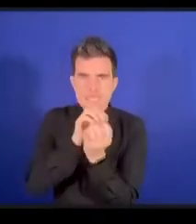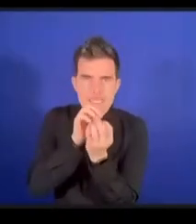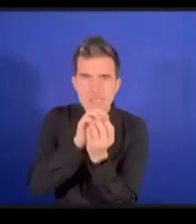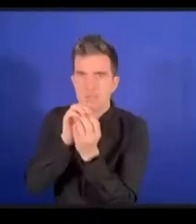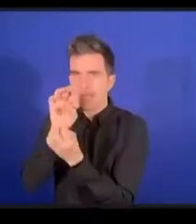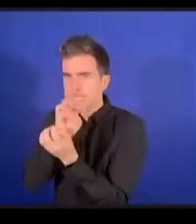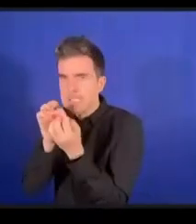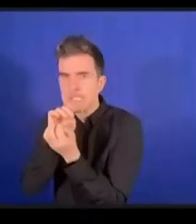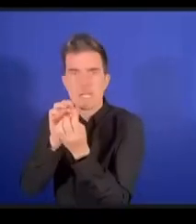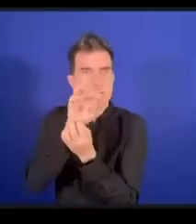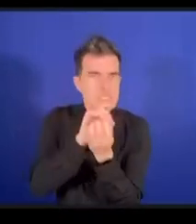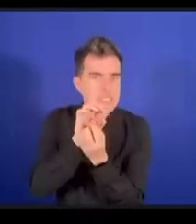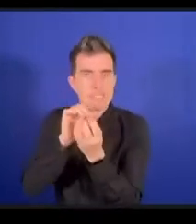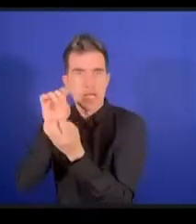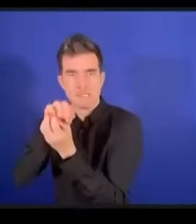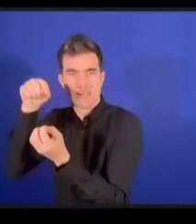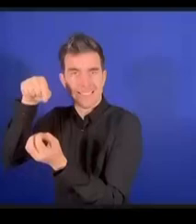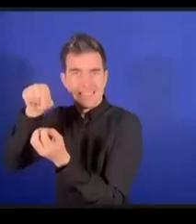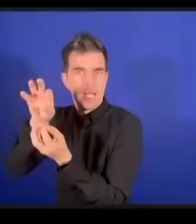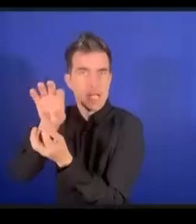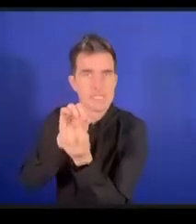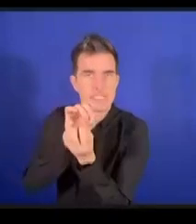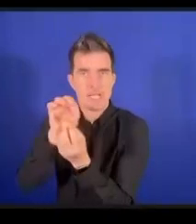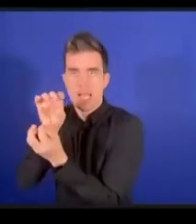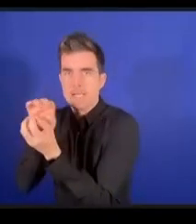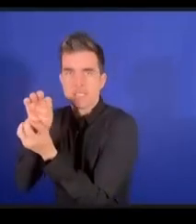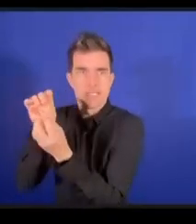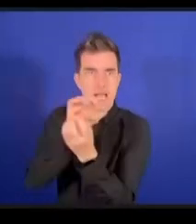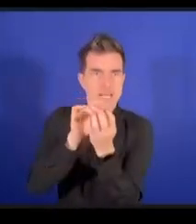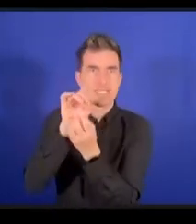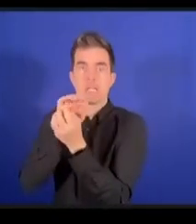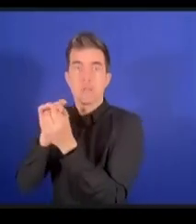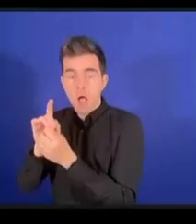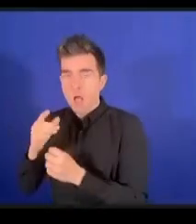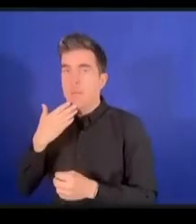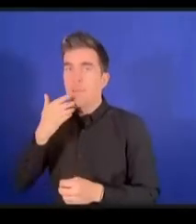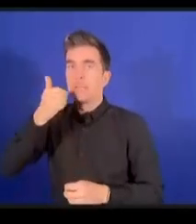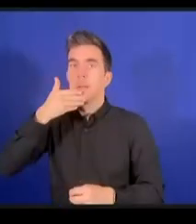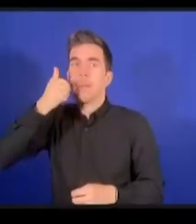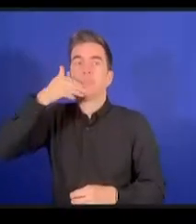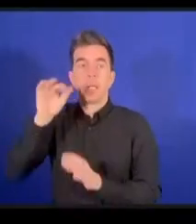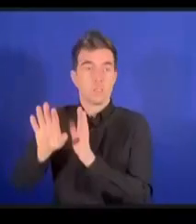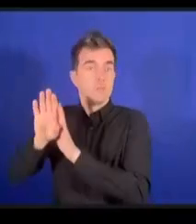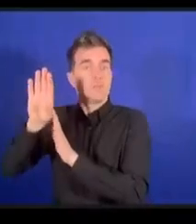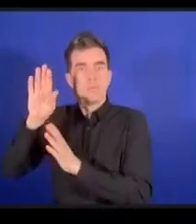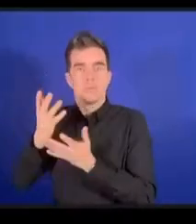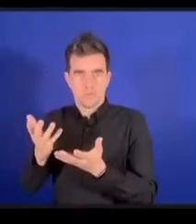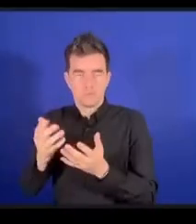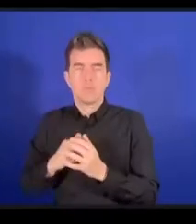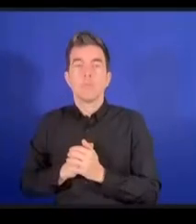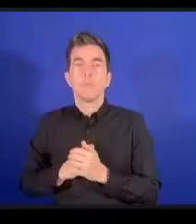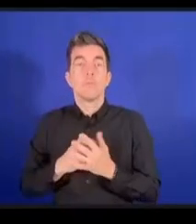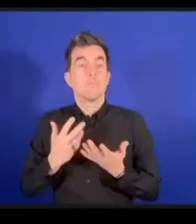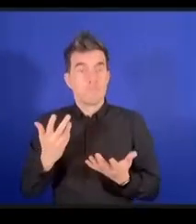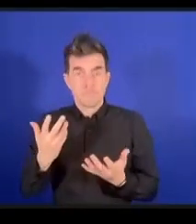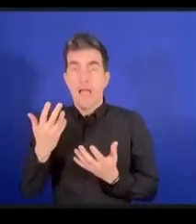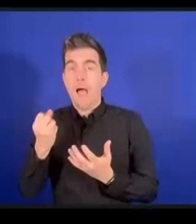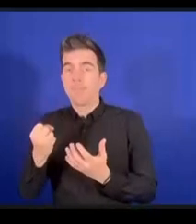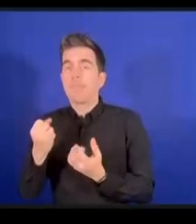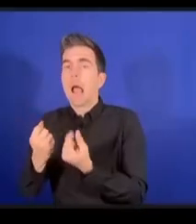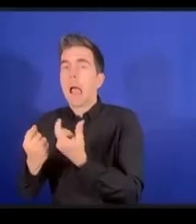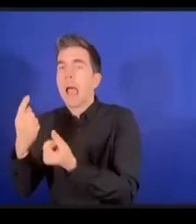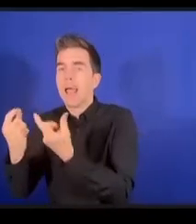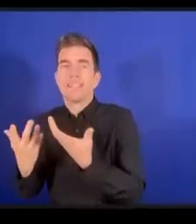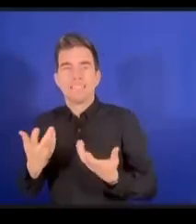algorithmes et en travaillant ainsi sur Internet par le biais d'applications. Par exemple, ceux qui sont